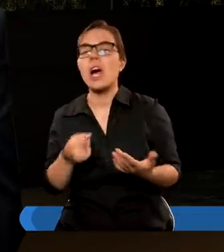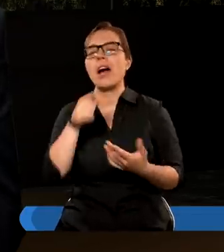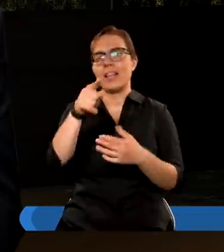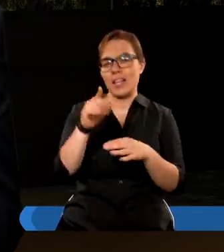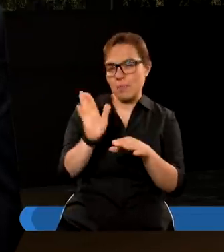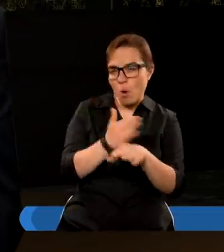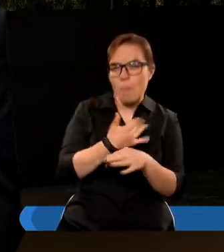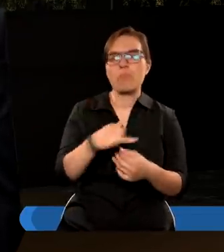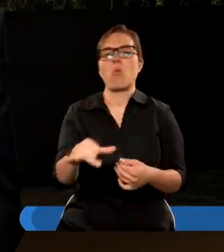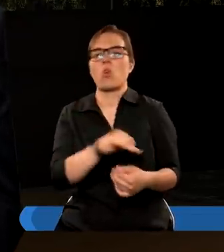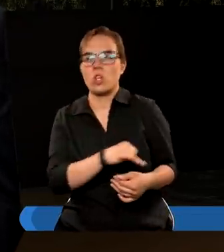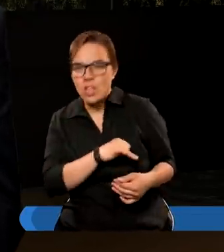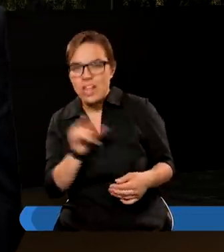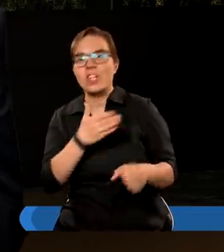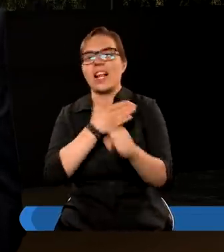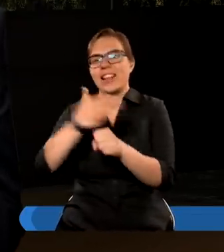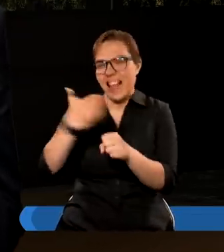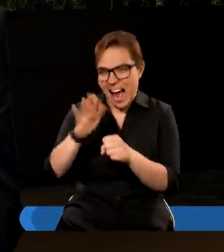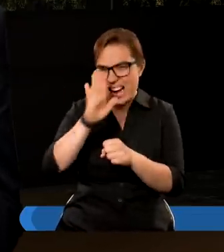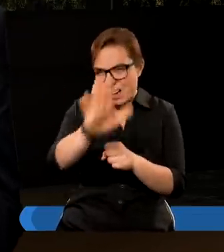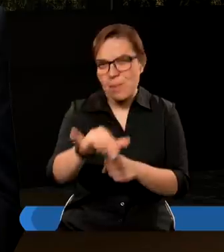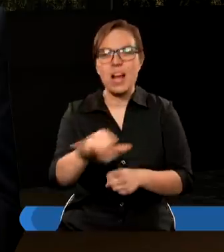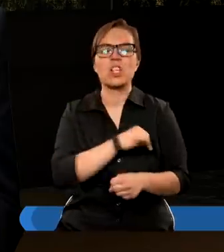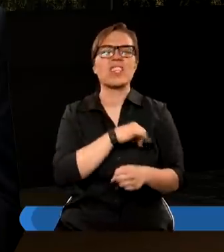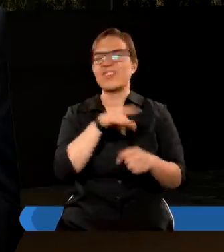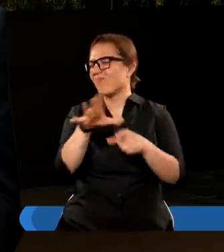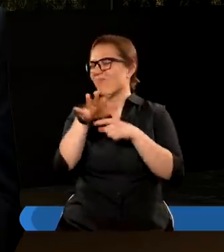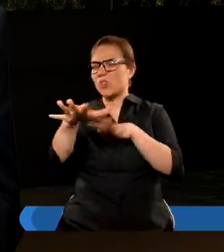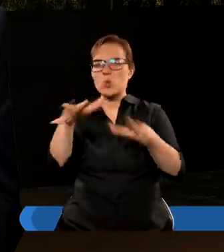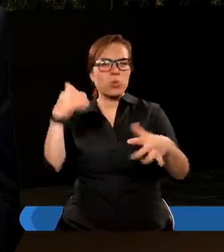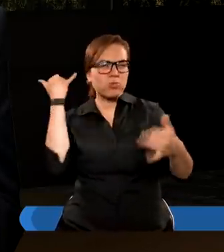grzeszny i że grzeszysz i że jest na Tobie bardzo wiele